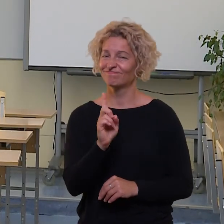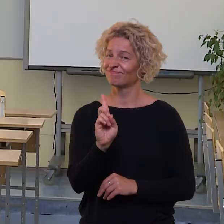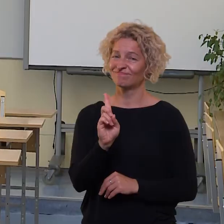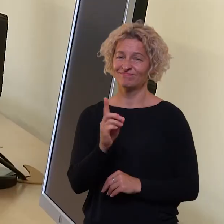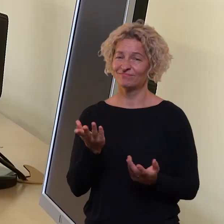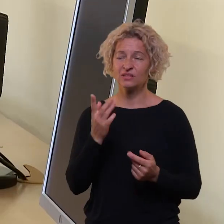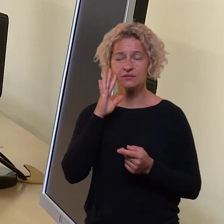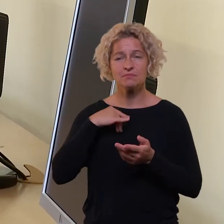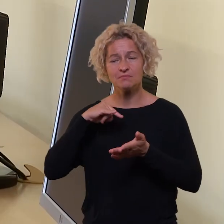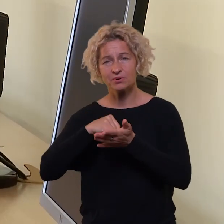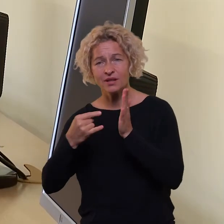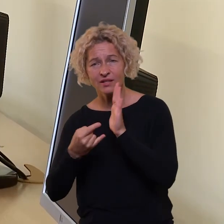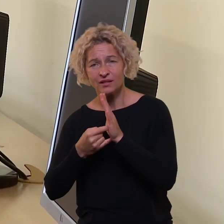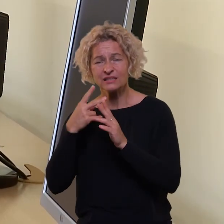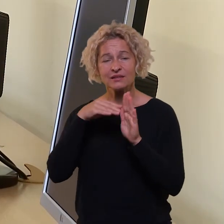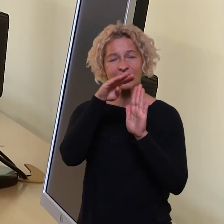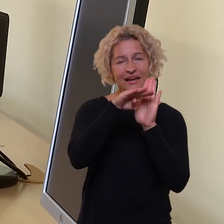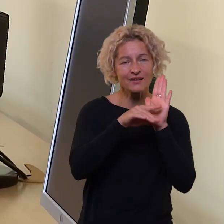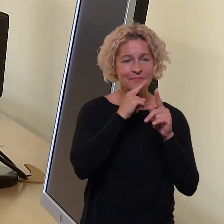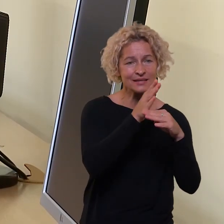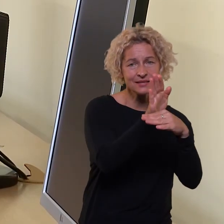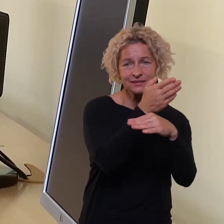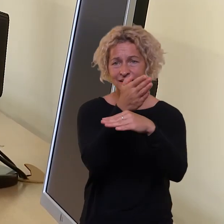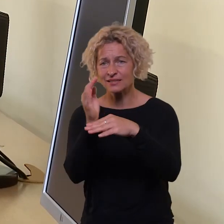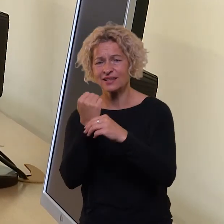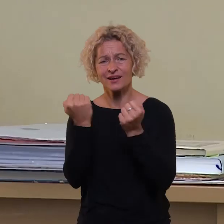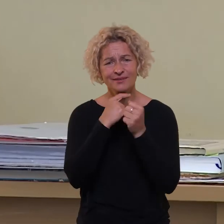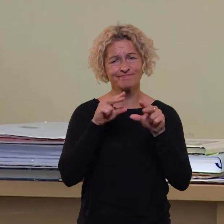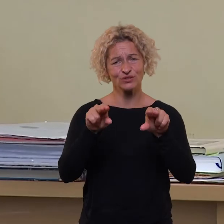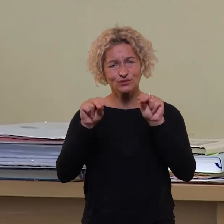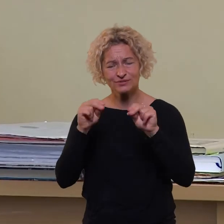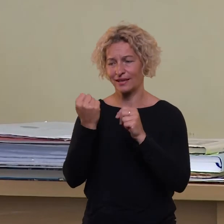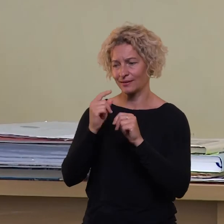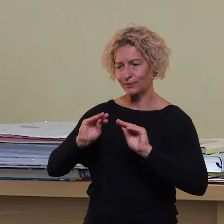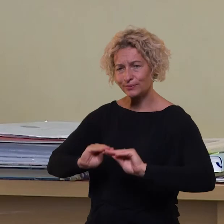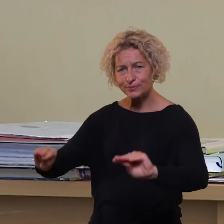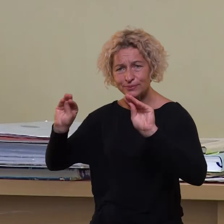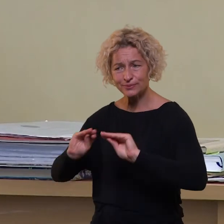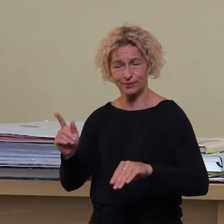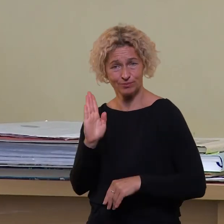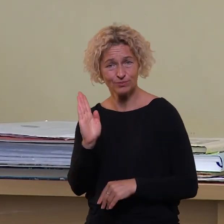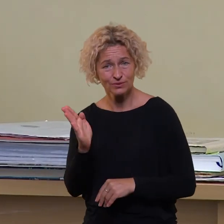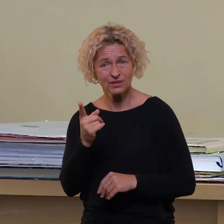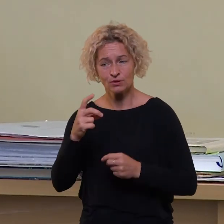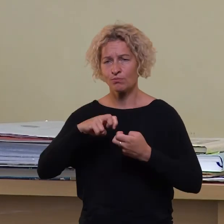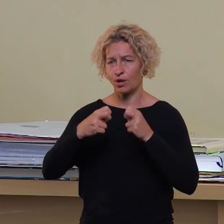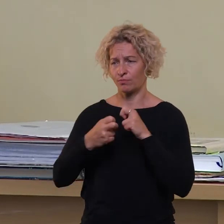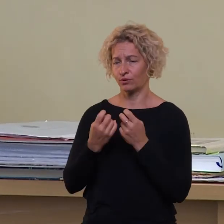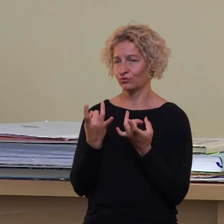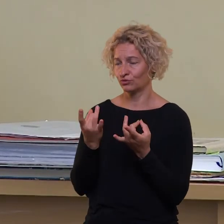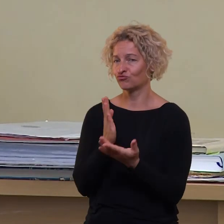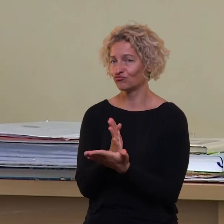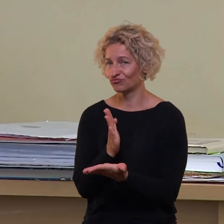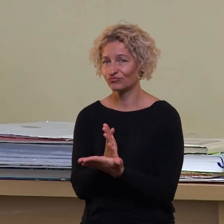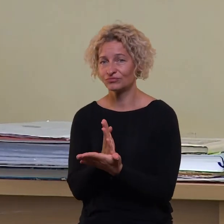perskirstyti esamų mokytojų grafikus, kad būtų užtikrinamas ūkdymas. Tačiau tai ne vienintelė problema. Vyksta